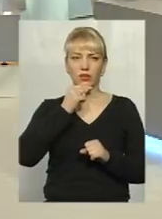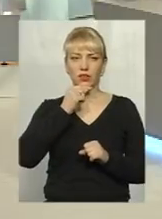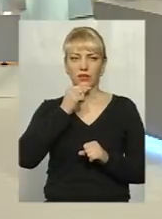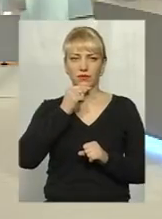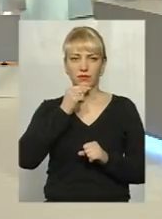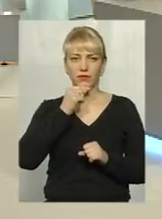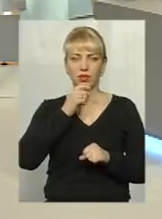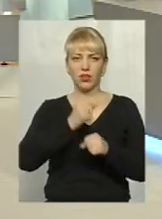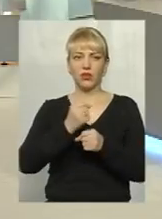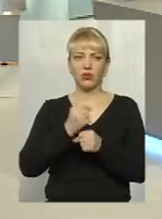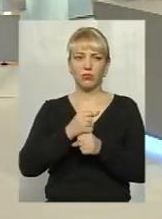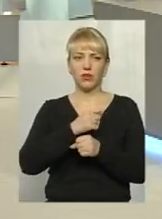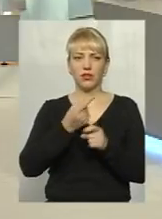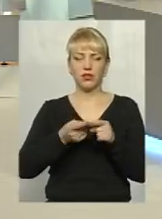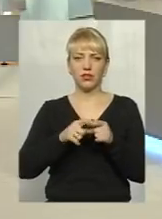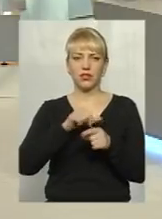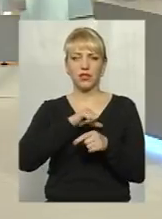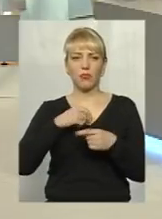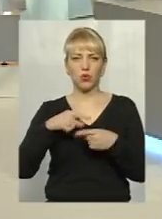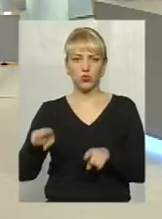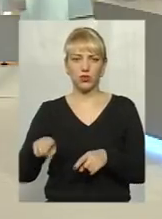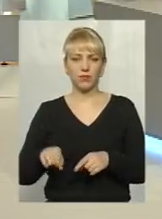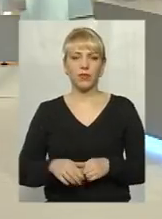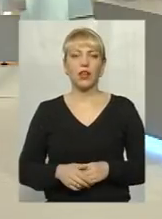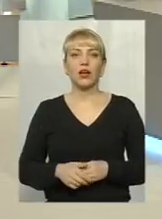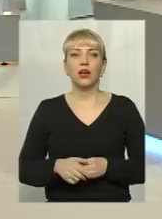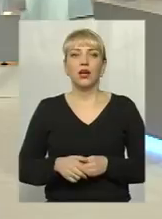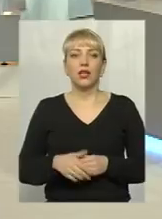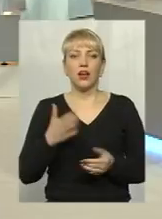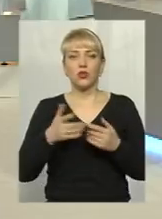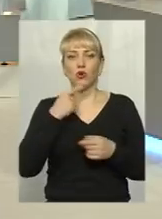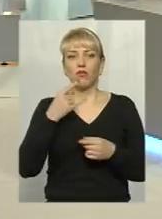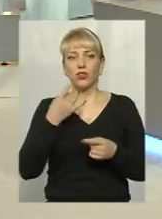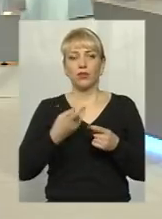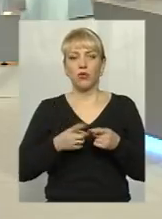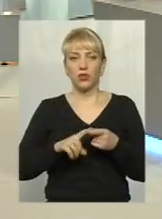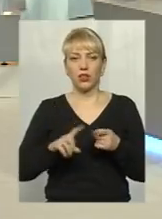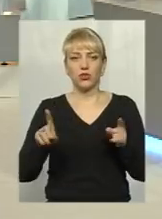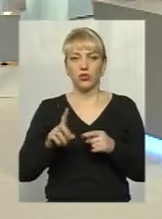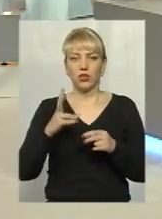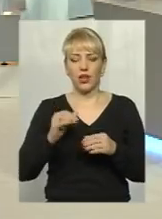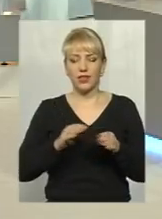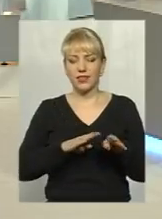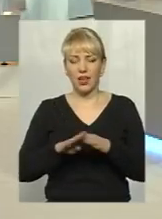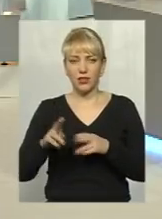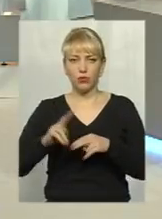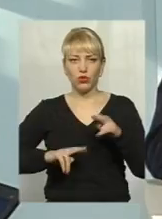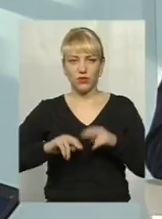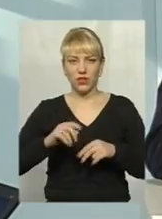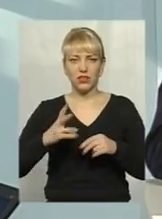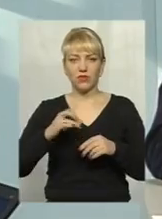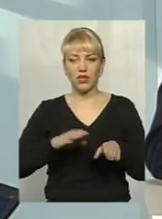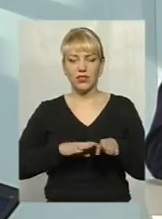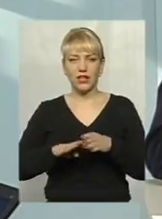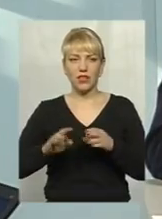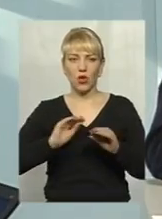роблять її саме. Ну, якщо говорити про те, що на стадії будівництва або на стадії